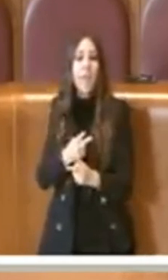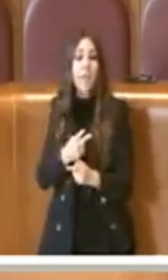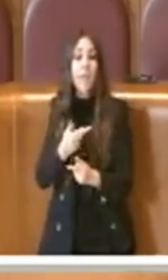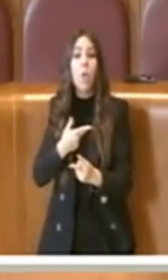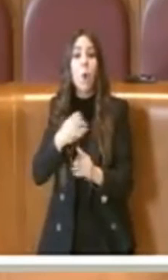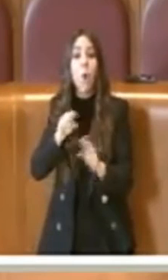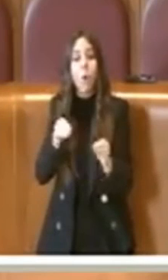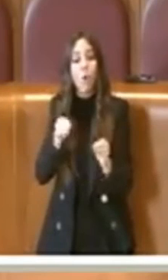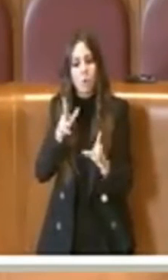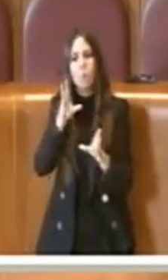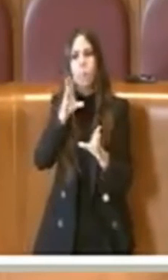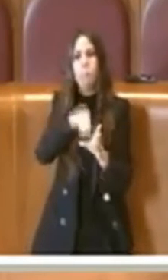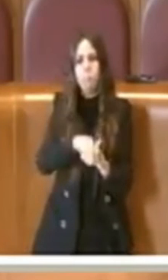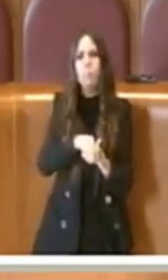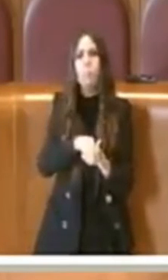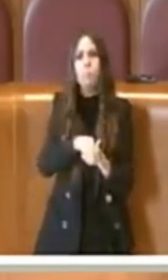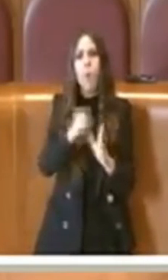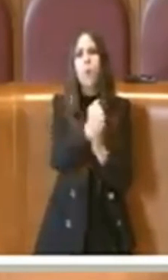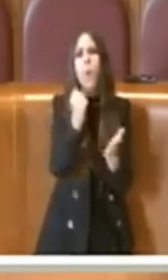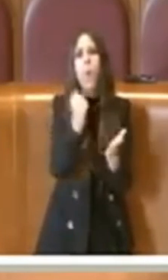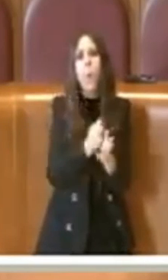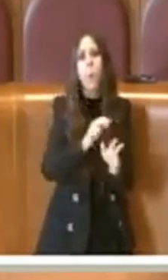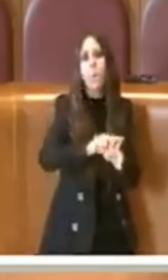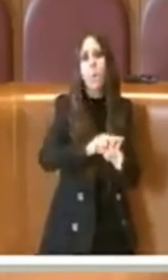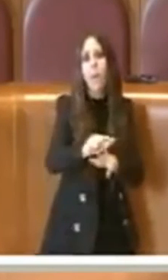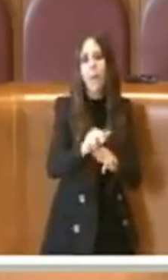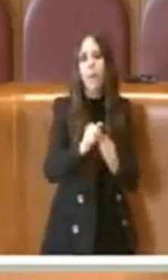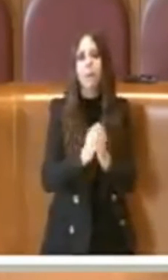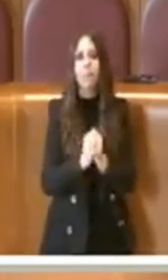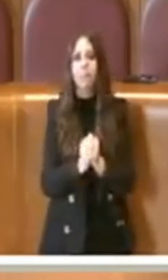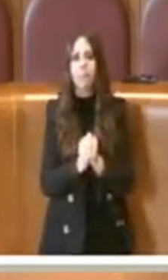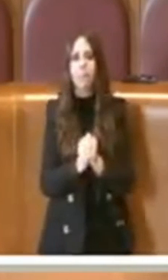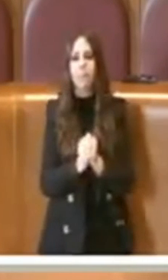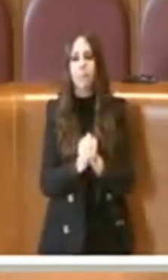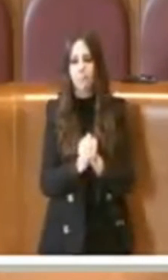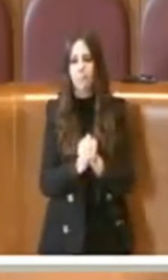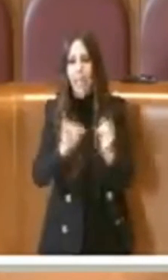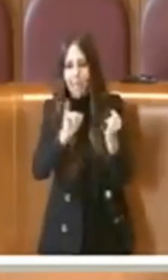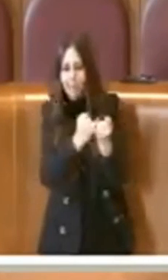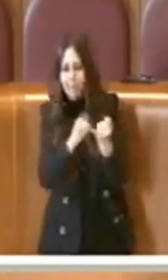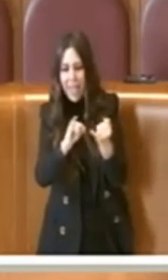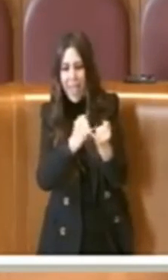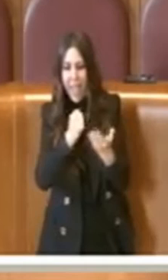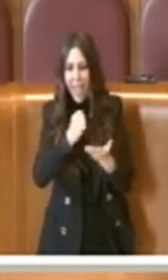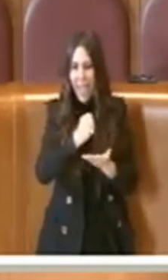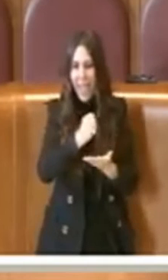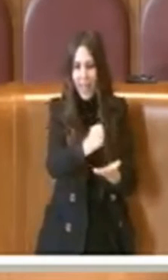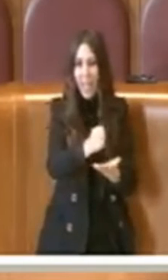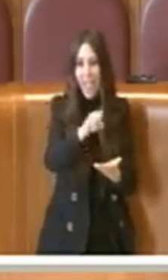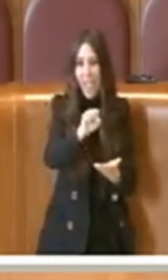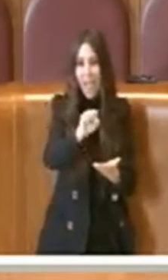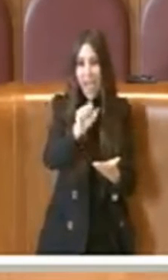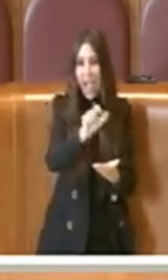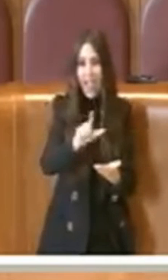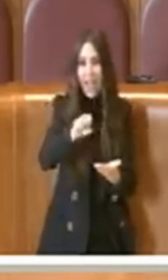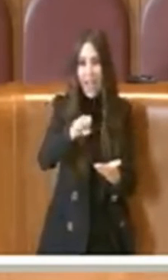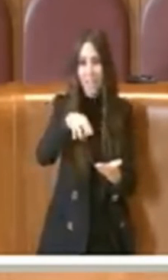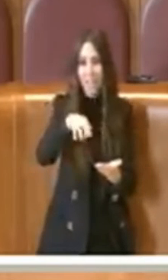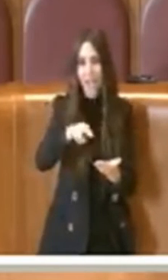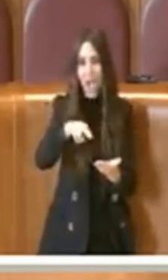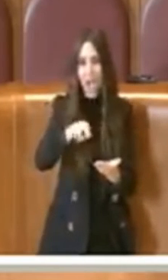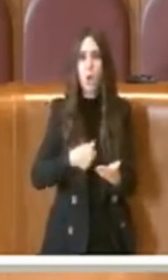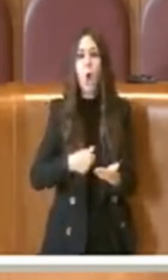documentazione del Comune. Più in particolare, guardiamo gli investimenti presti in Alemanno, nel 2009 partiva con